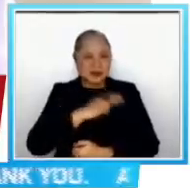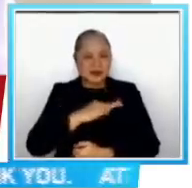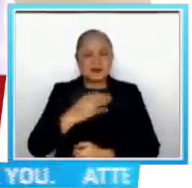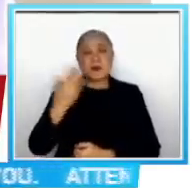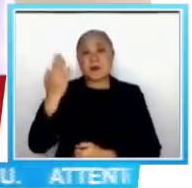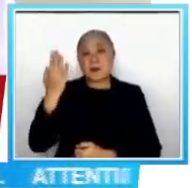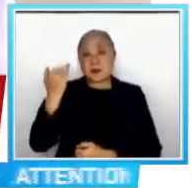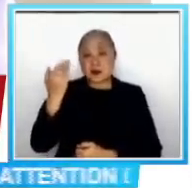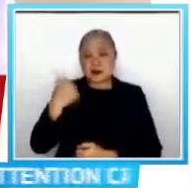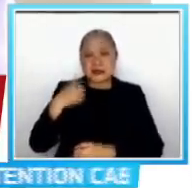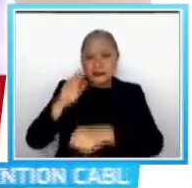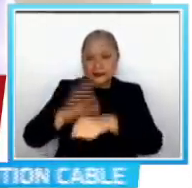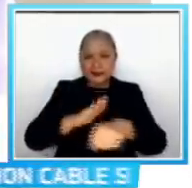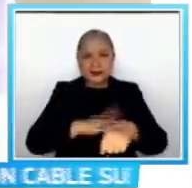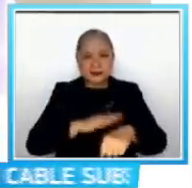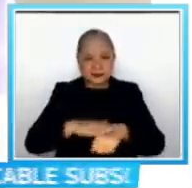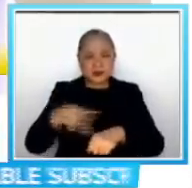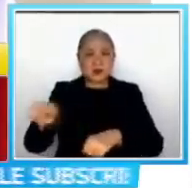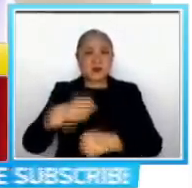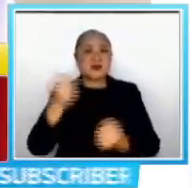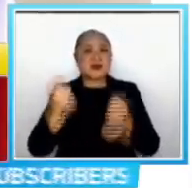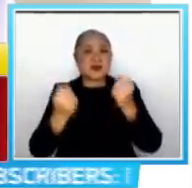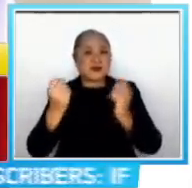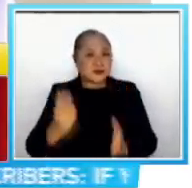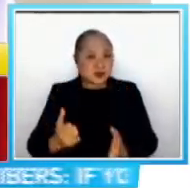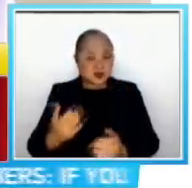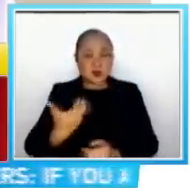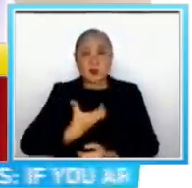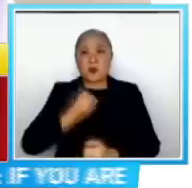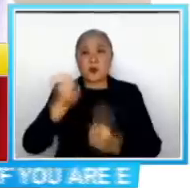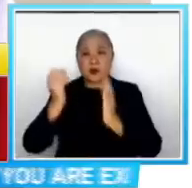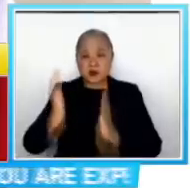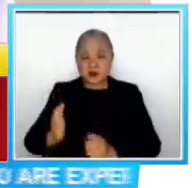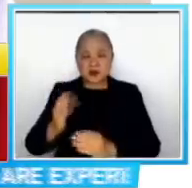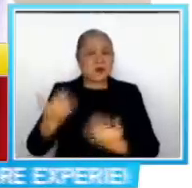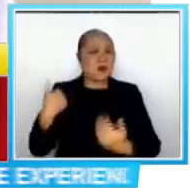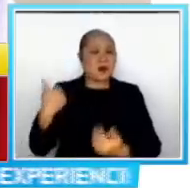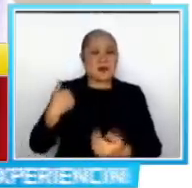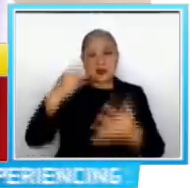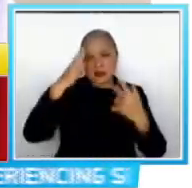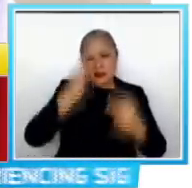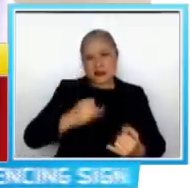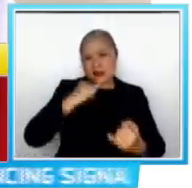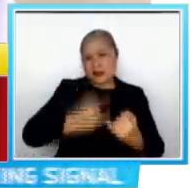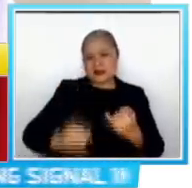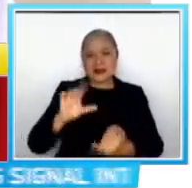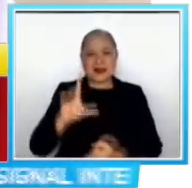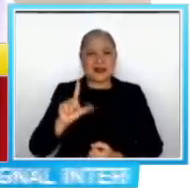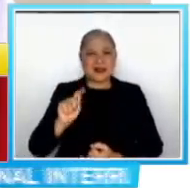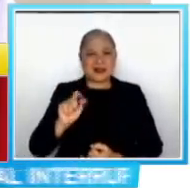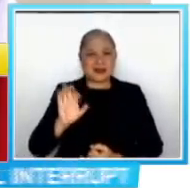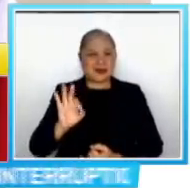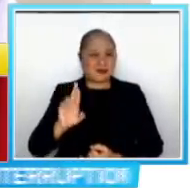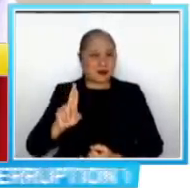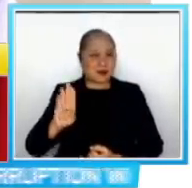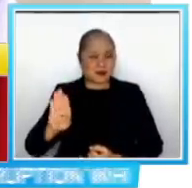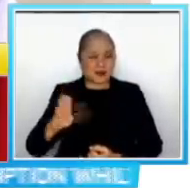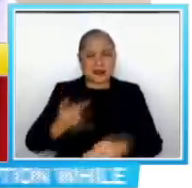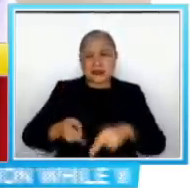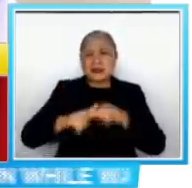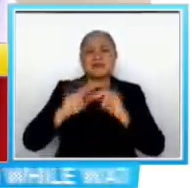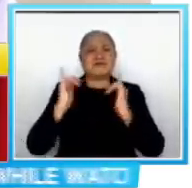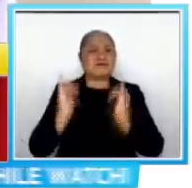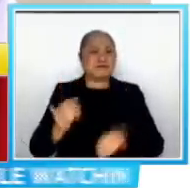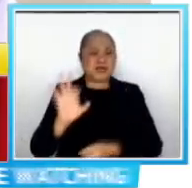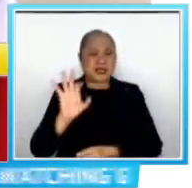talaga natin ang ating mga drivers and operators Wala pang final na desisyon ng LTFRB patutun sa increase So 9 pesos pa rin Paalala